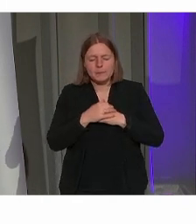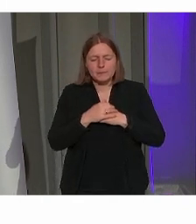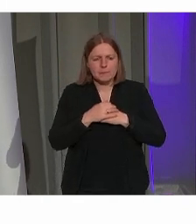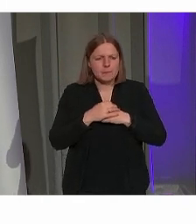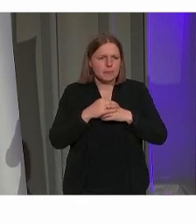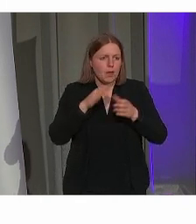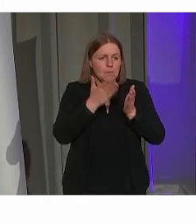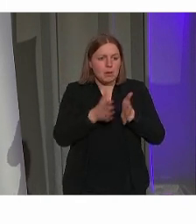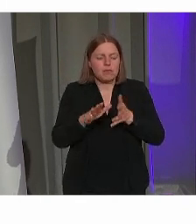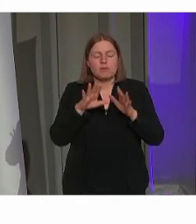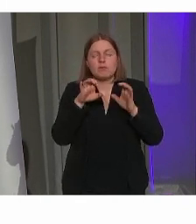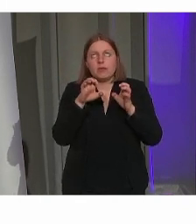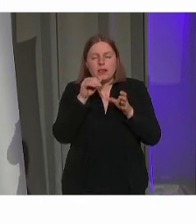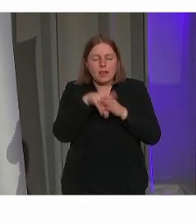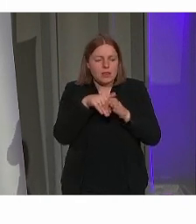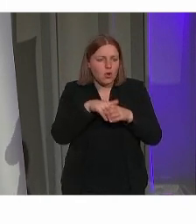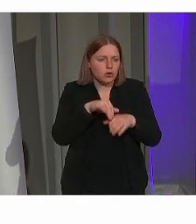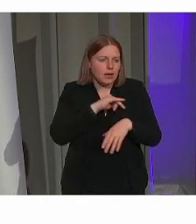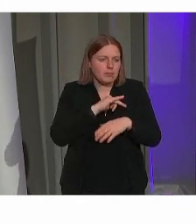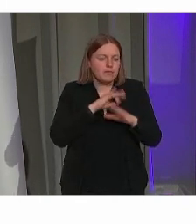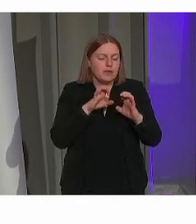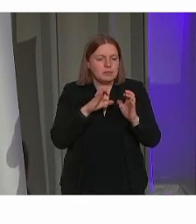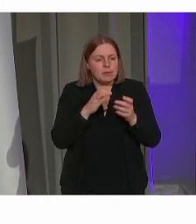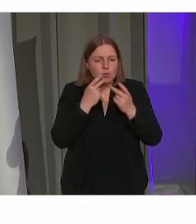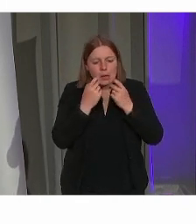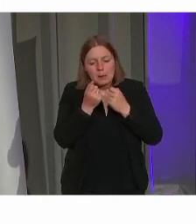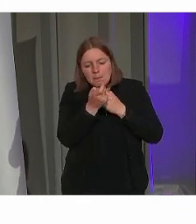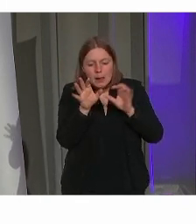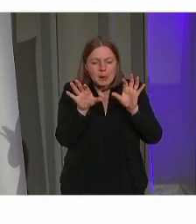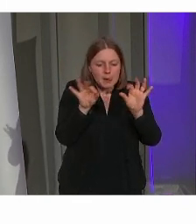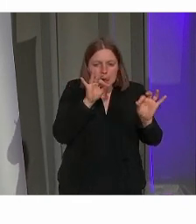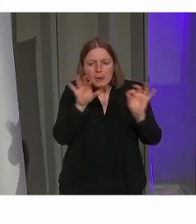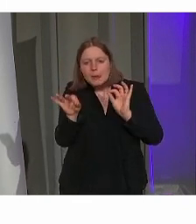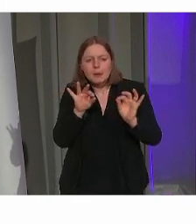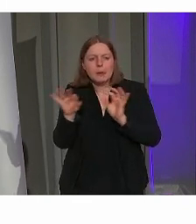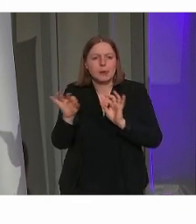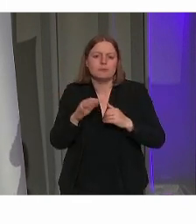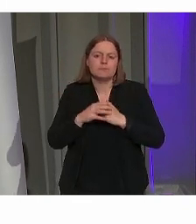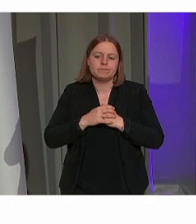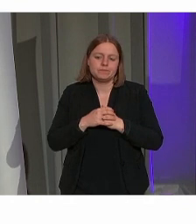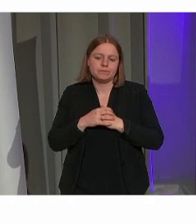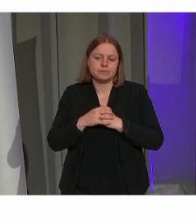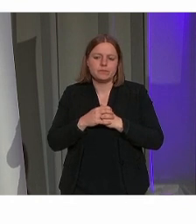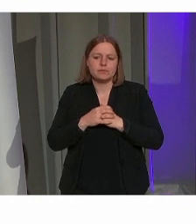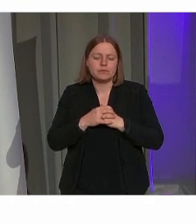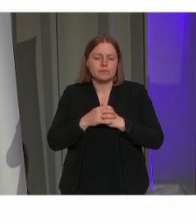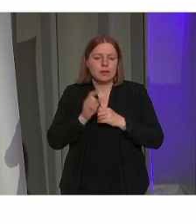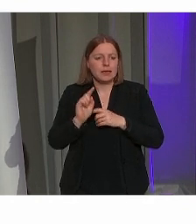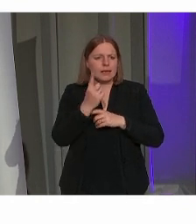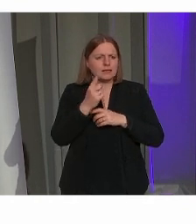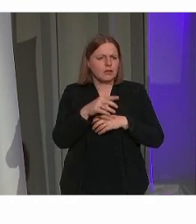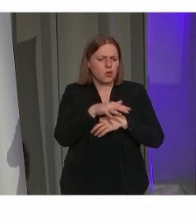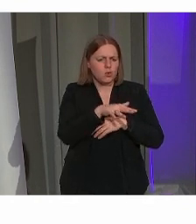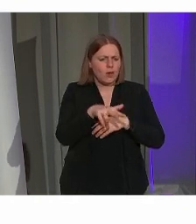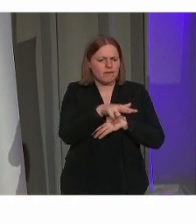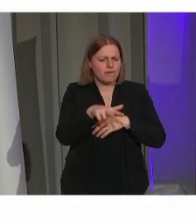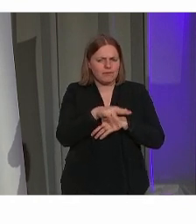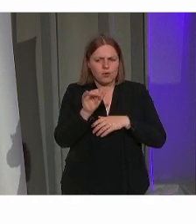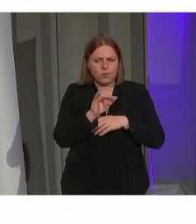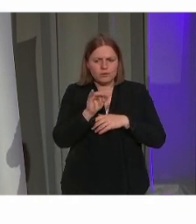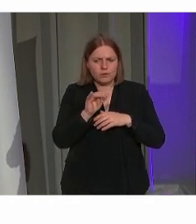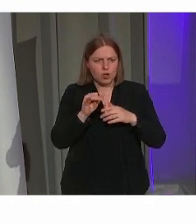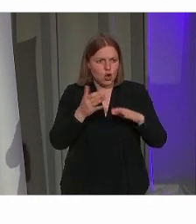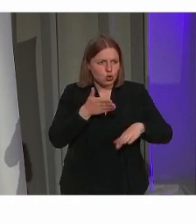inhoud, maar ik haal er dus enkele zaken uit. De eerste werf is toegang tot